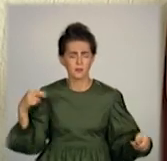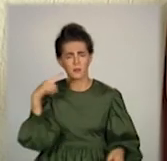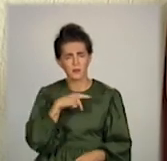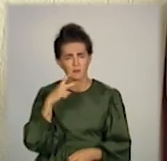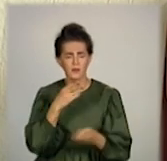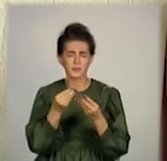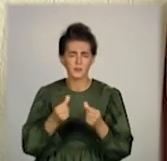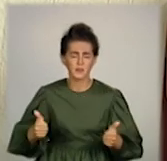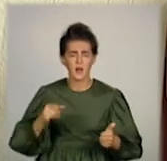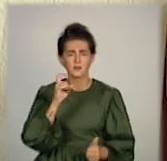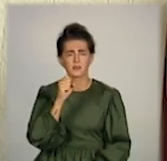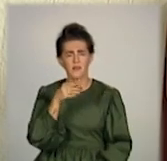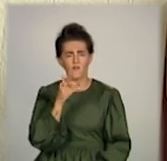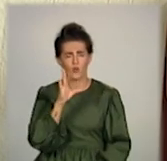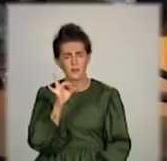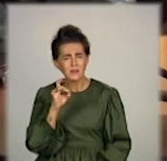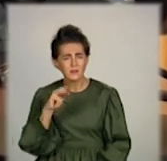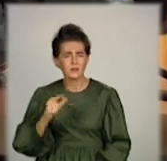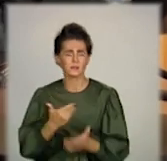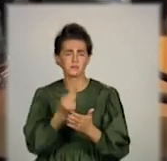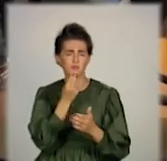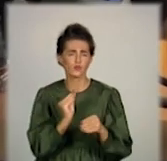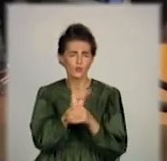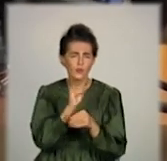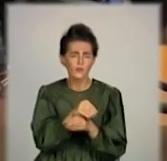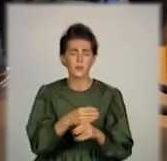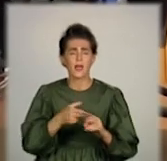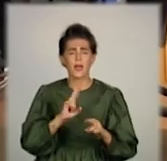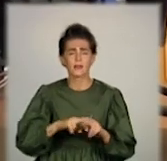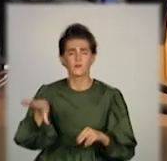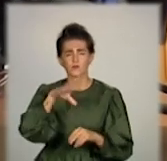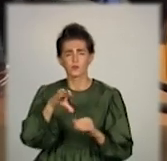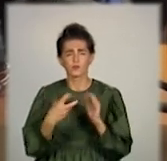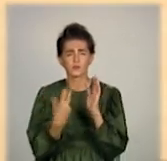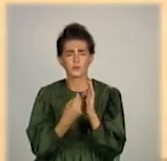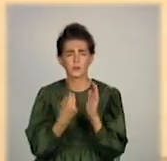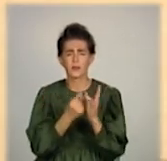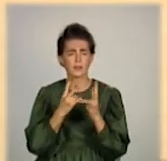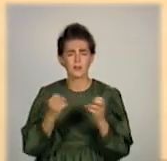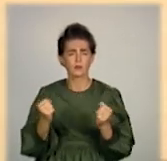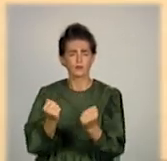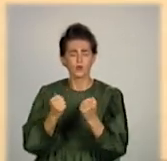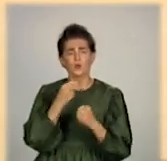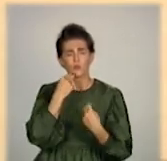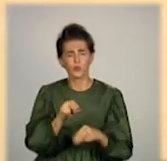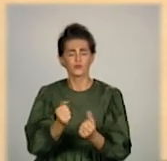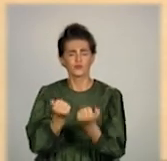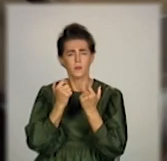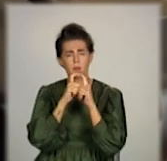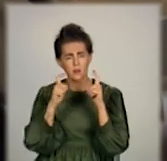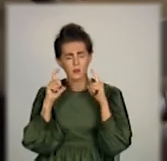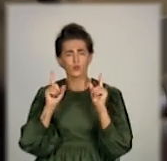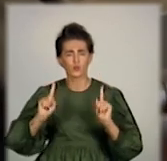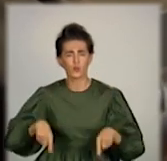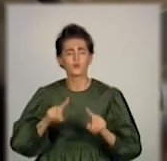растворителі, як пищеві додатки використовуються. Жодне щеплення не звільнить від маски. Лікарка пояснює, чому цей